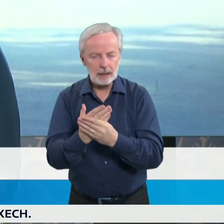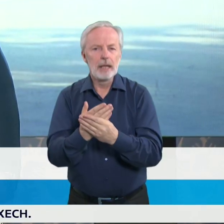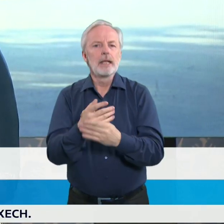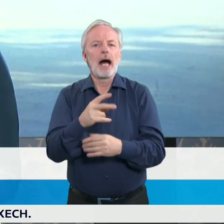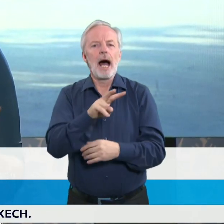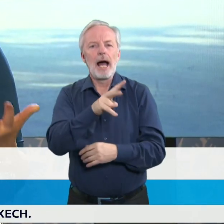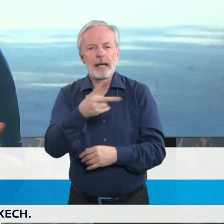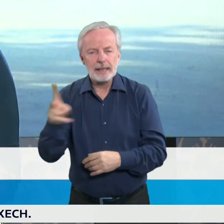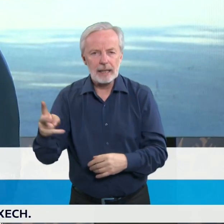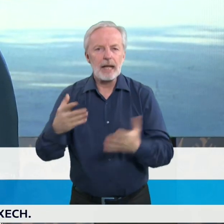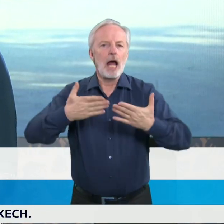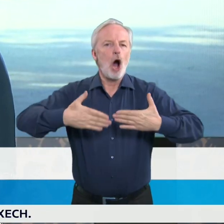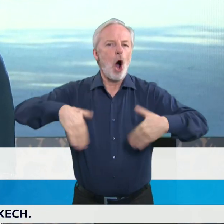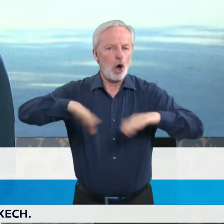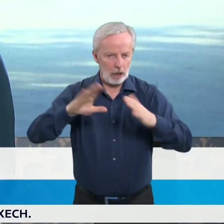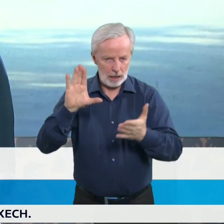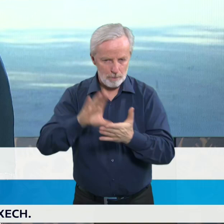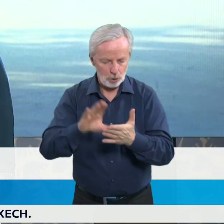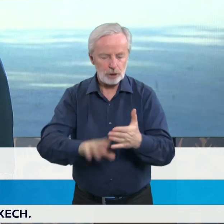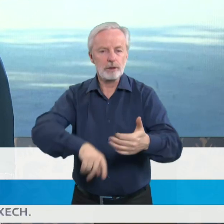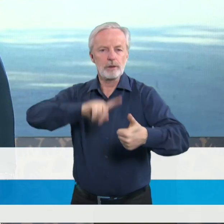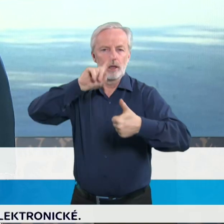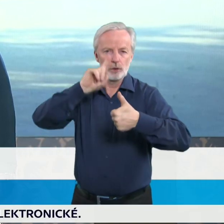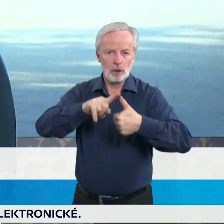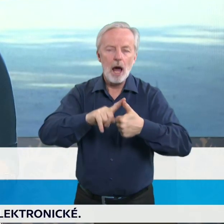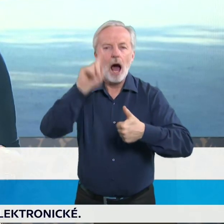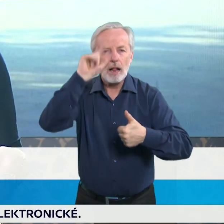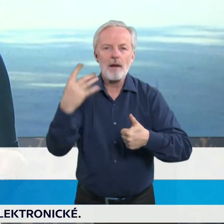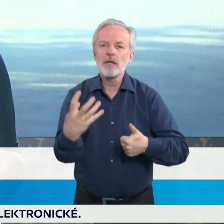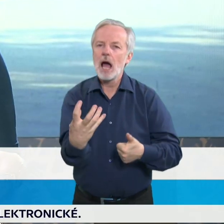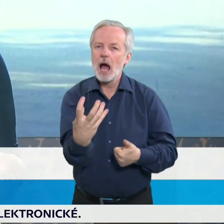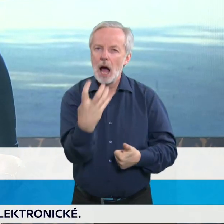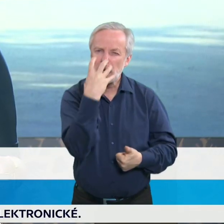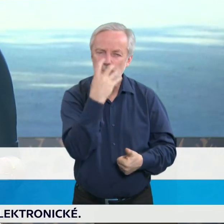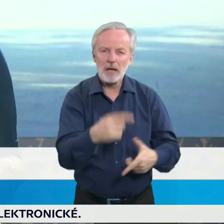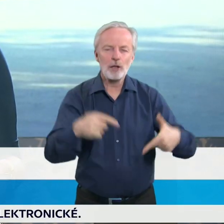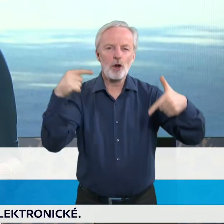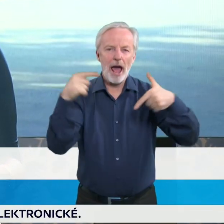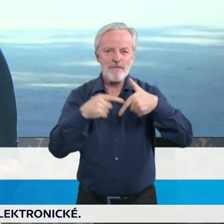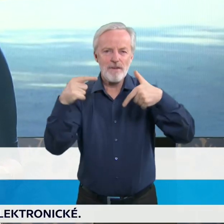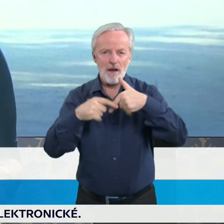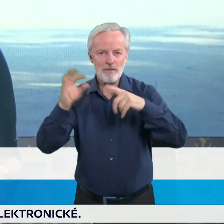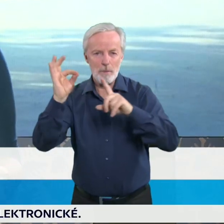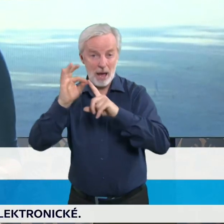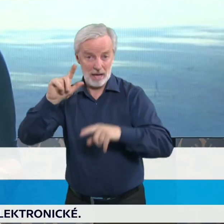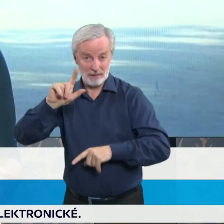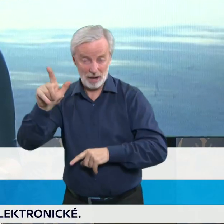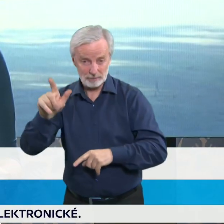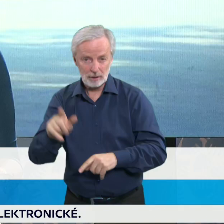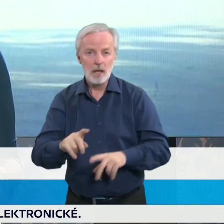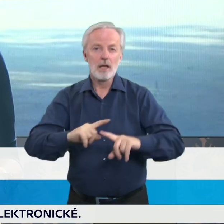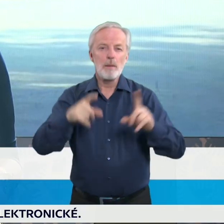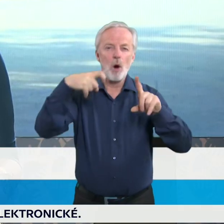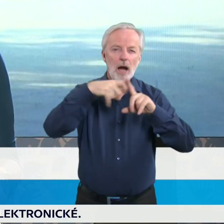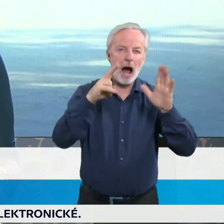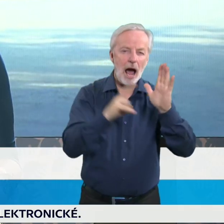prostředky, zejména se jedná o respirátory FFP2, KN95 nebo